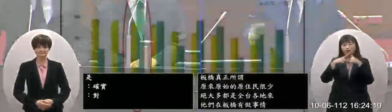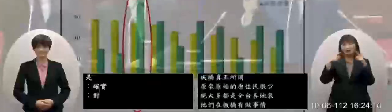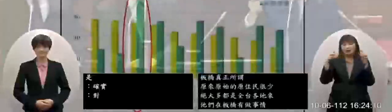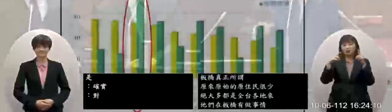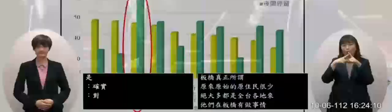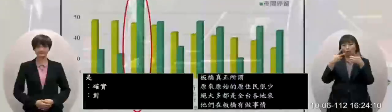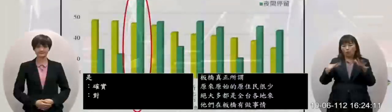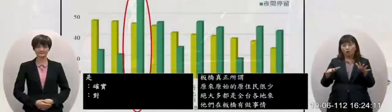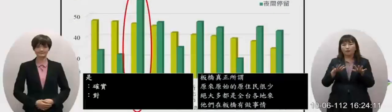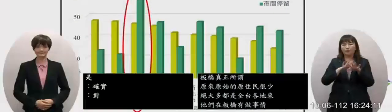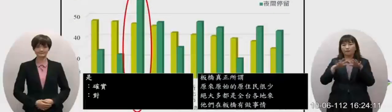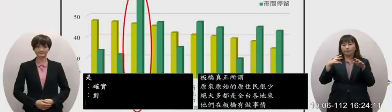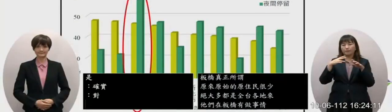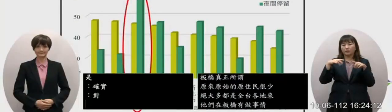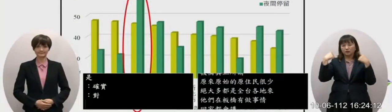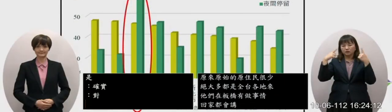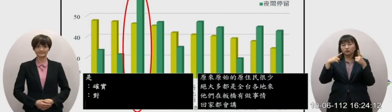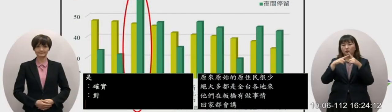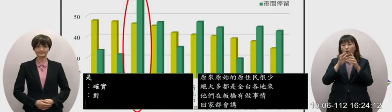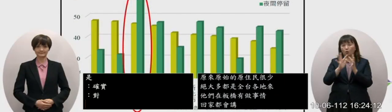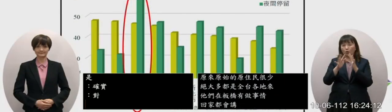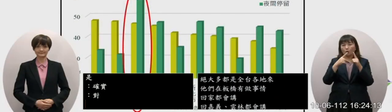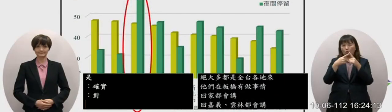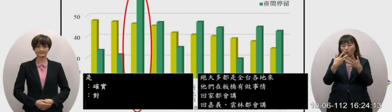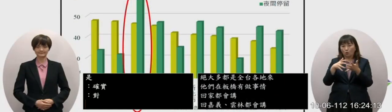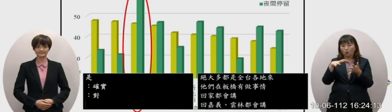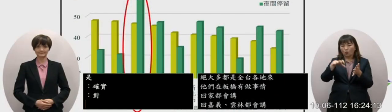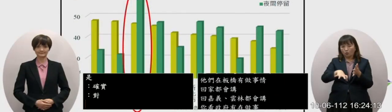最多嘛平日夜間人口最多的行政區